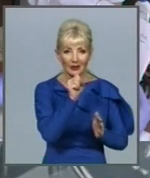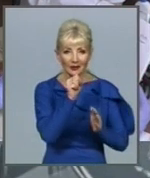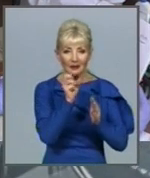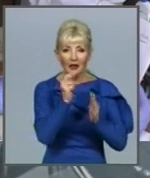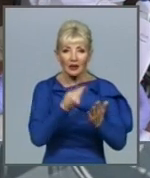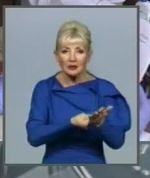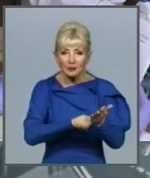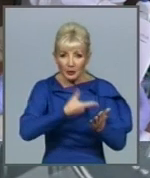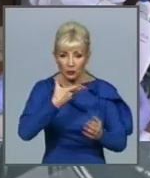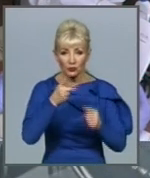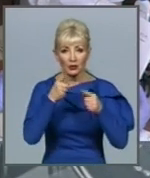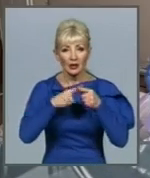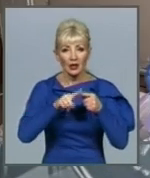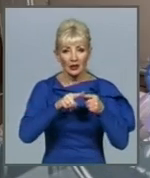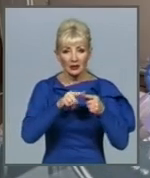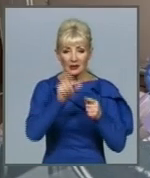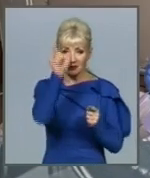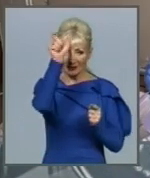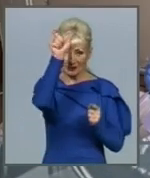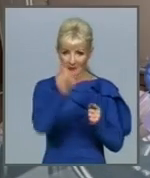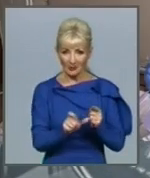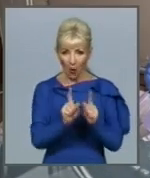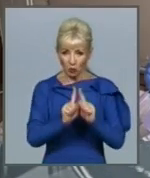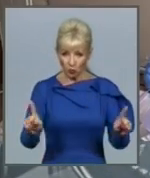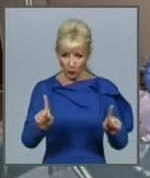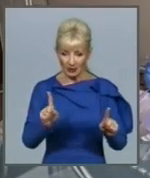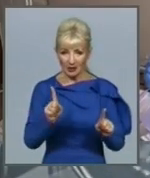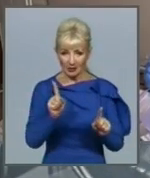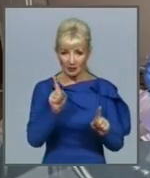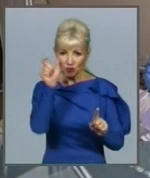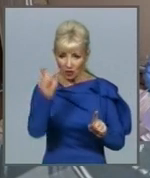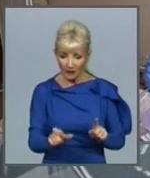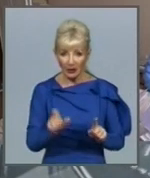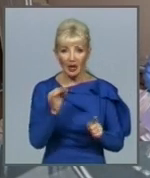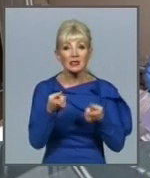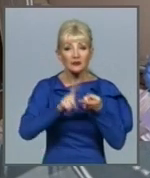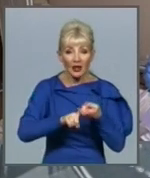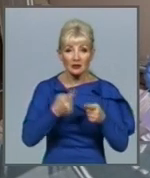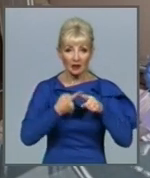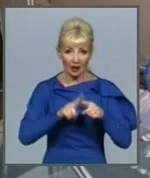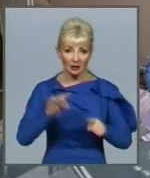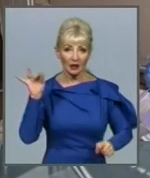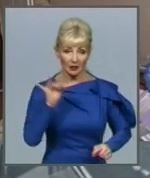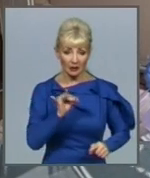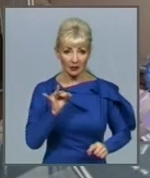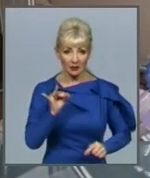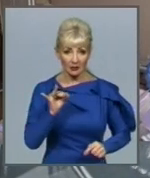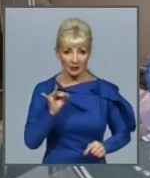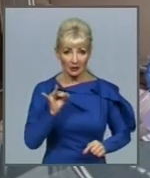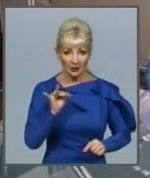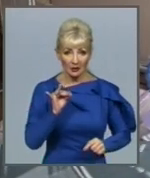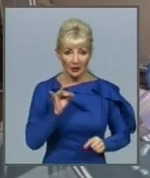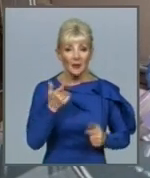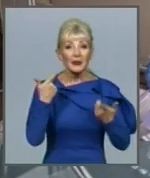з фізіологічними особливостями організму, це пов'язано в тому числі з тим, де саме розташовується